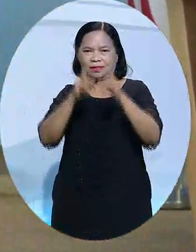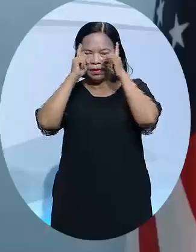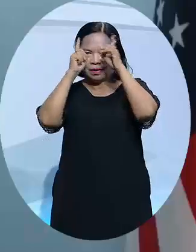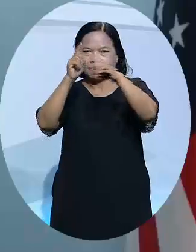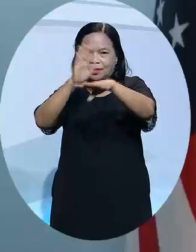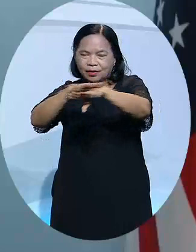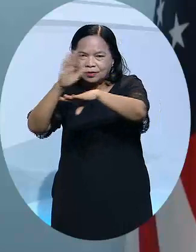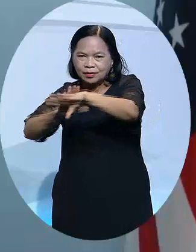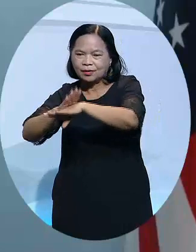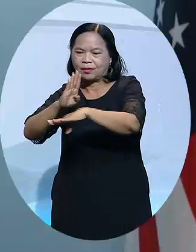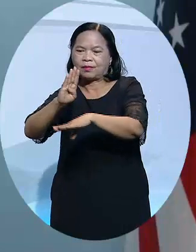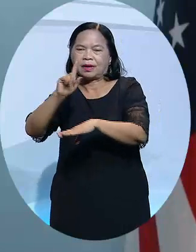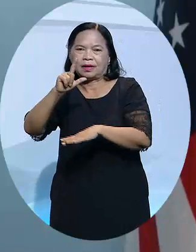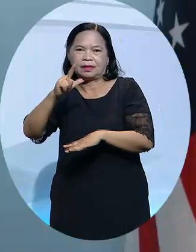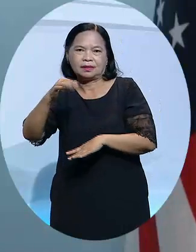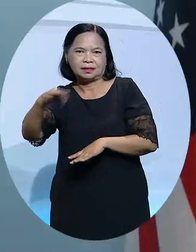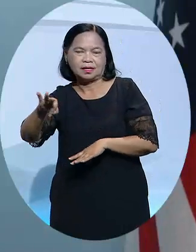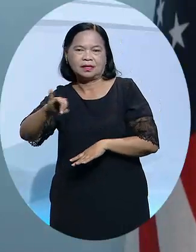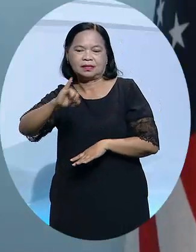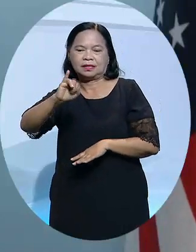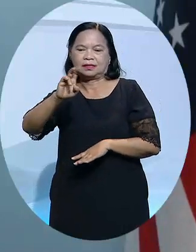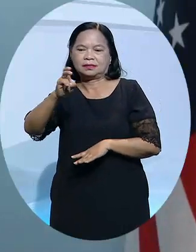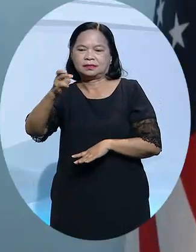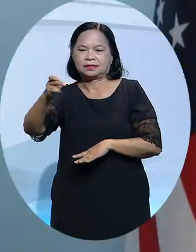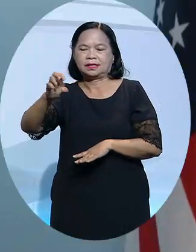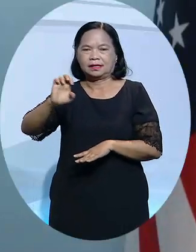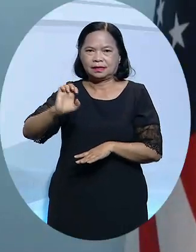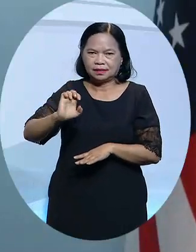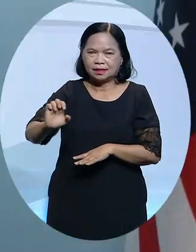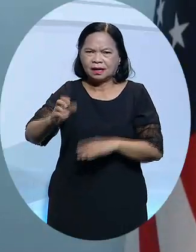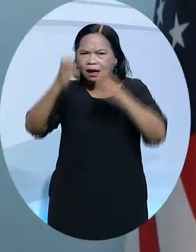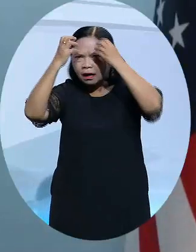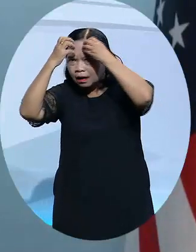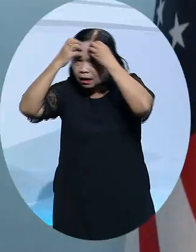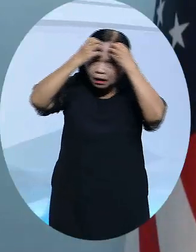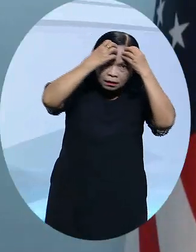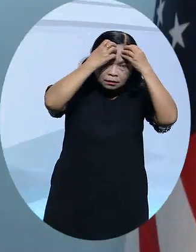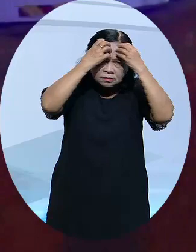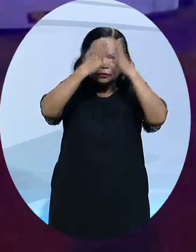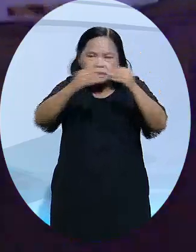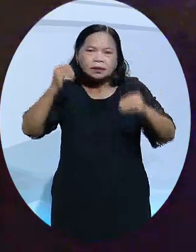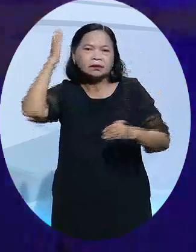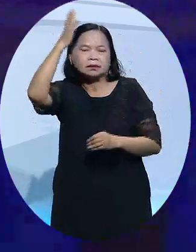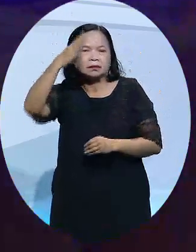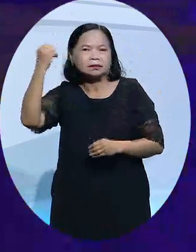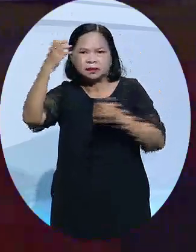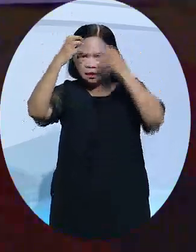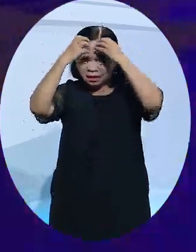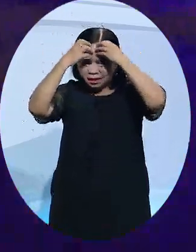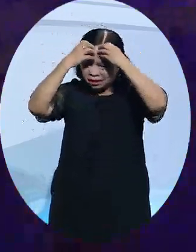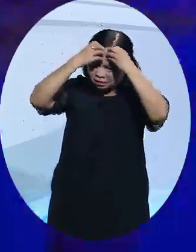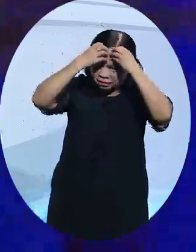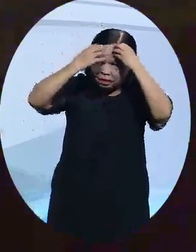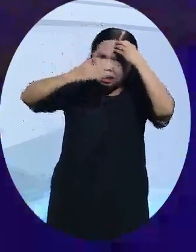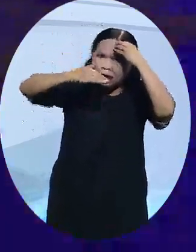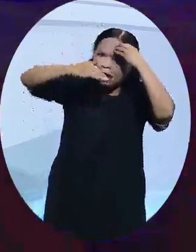Israel và Palestine tránh các hành động có thể làm gia tăng căng thẳng trước thêm các dịp lễ quan trọng. Tuy nhiên, căng thẳng gia tăng ở Israel